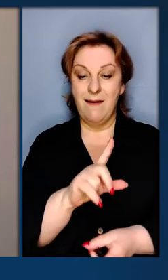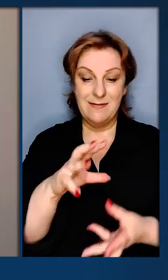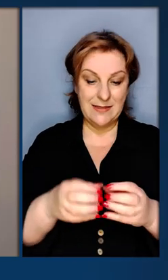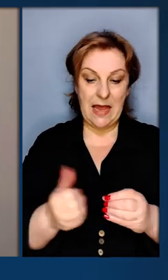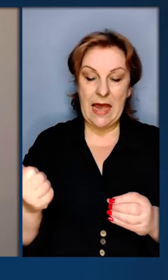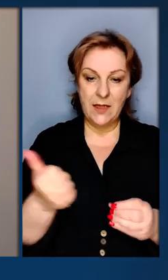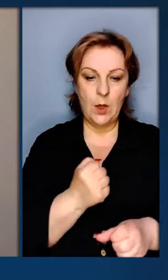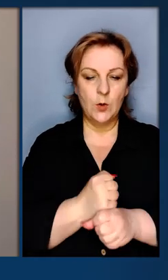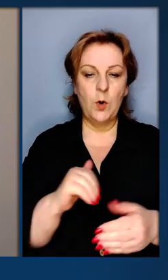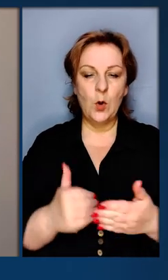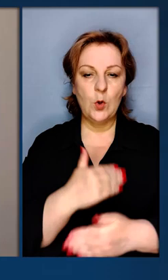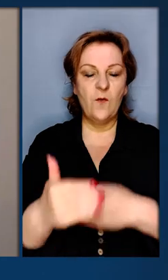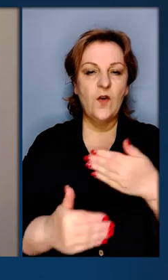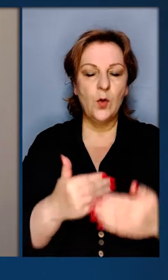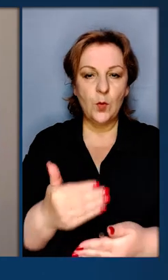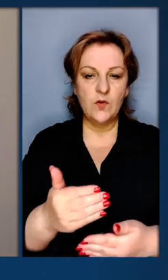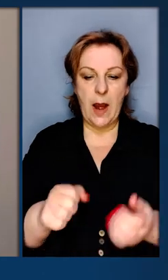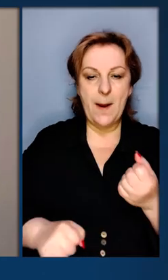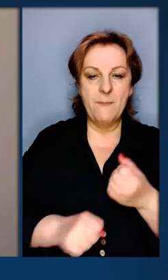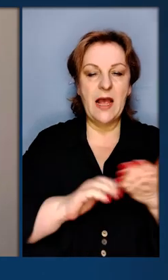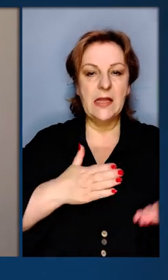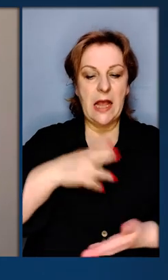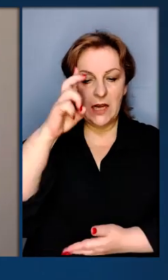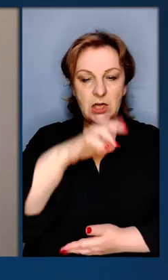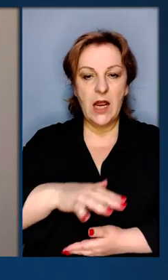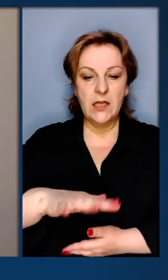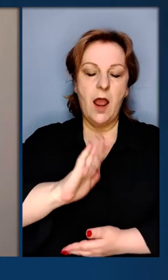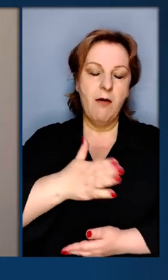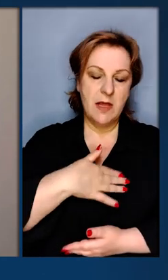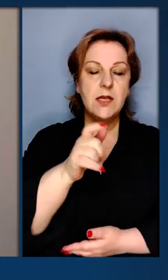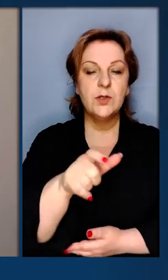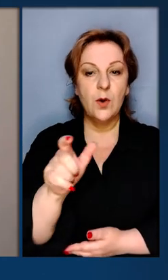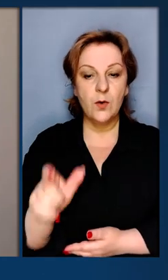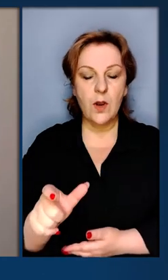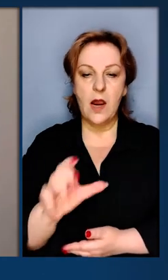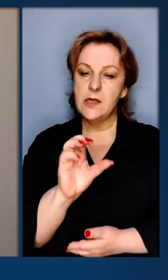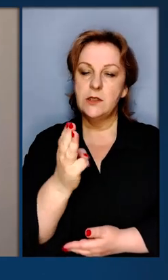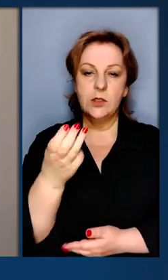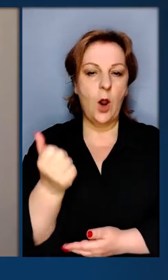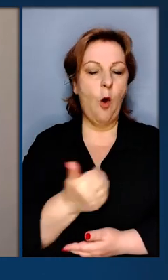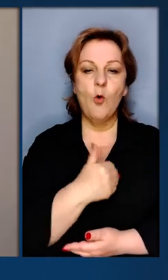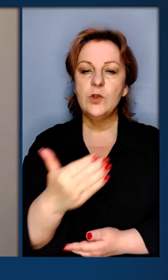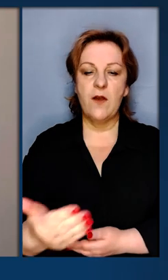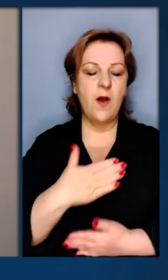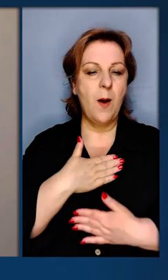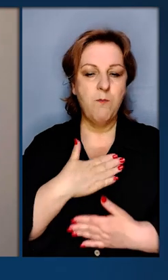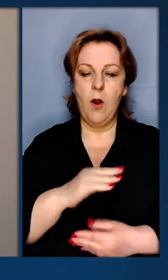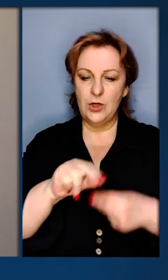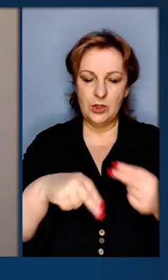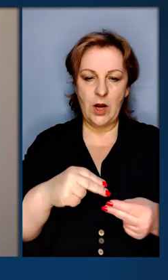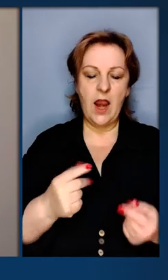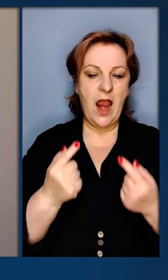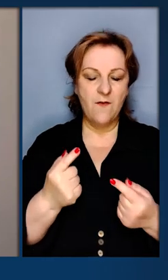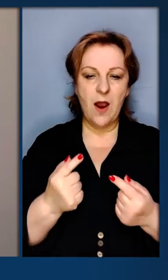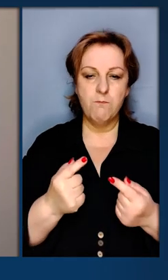за цей тиждень зробили нові кроки в підтримці нашої держави, наших людей. Сполучені Штати, я хочу вам подякувати за